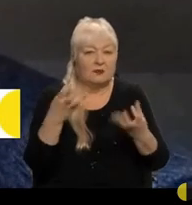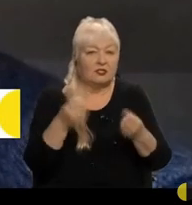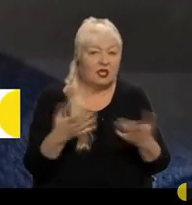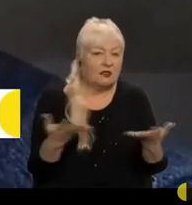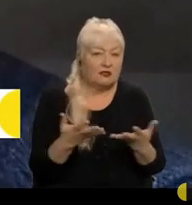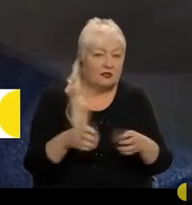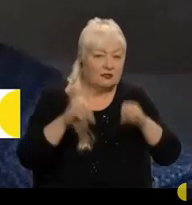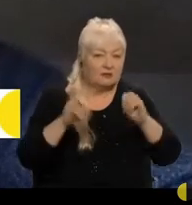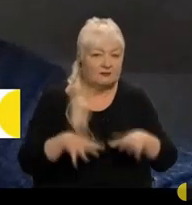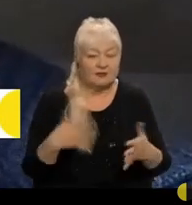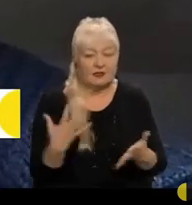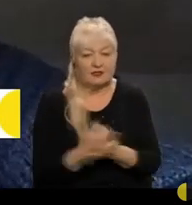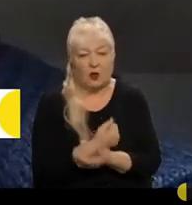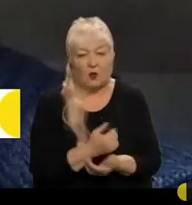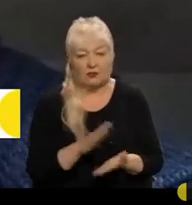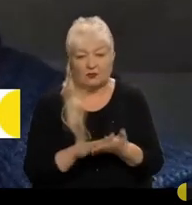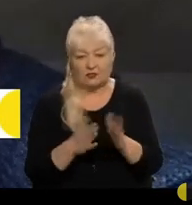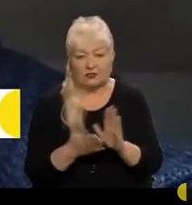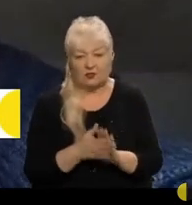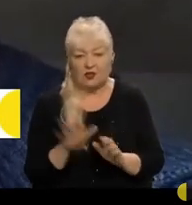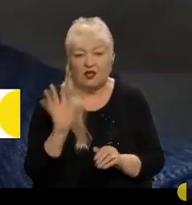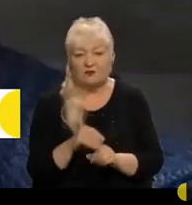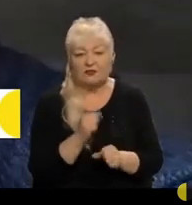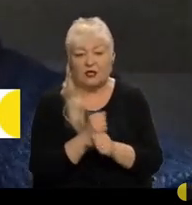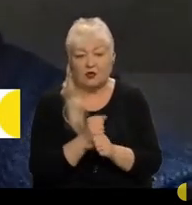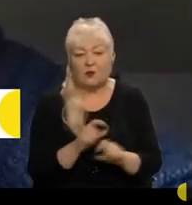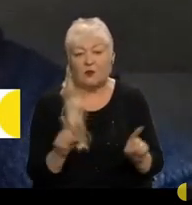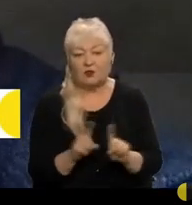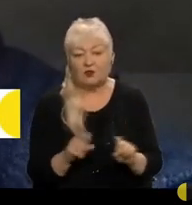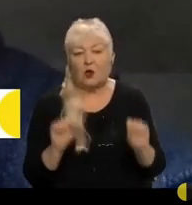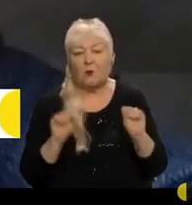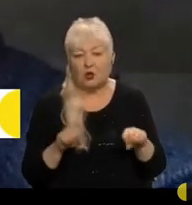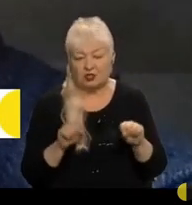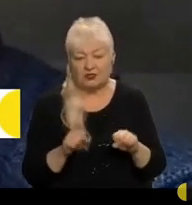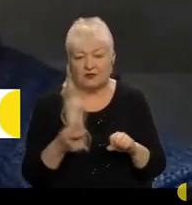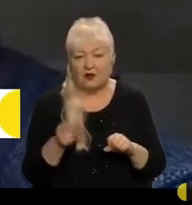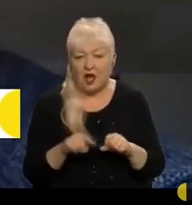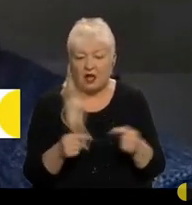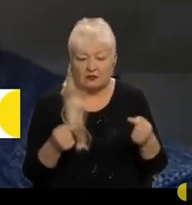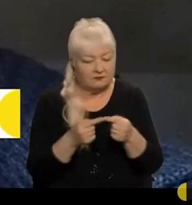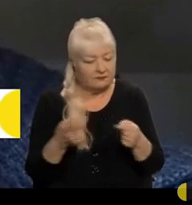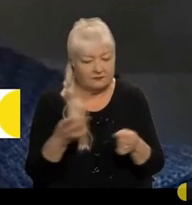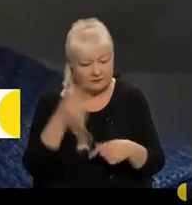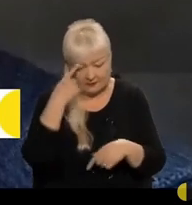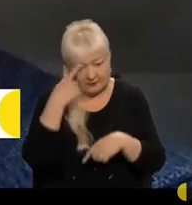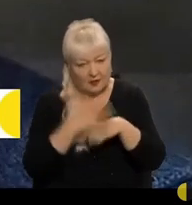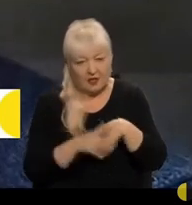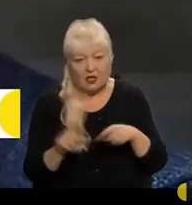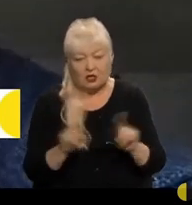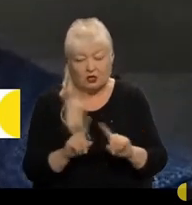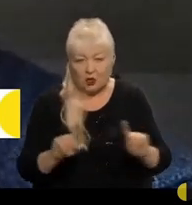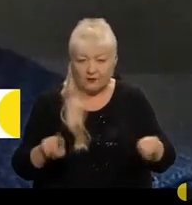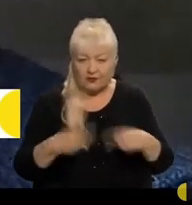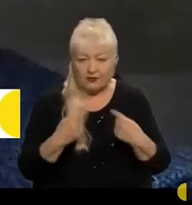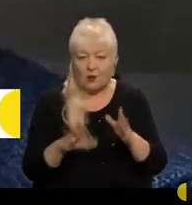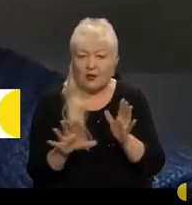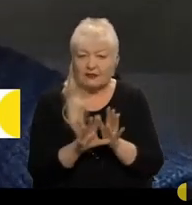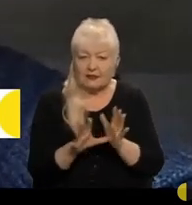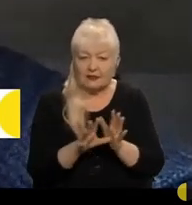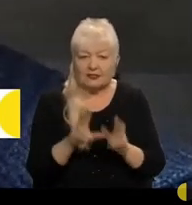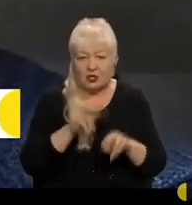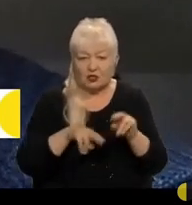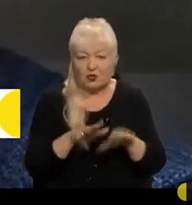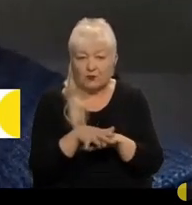знаходимо з ситуації. Тобто все робимо, що можливо, але чітко треба розуміти, що відновлення енергетичної інфраструктури